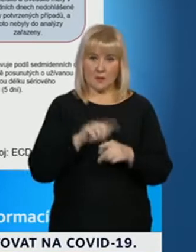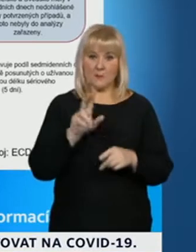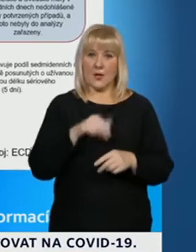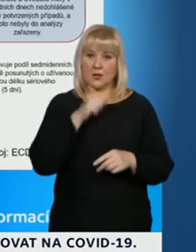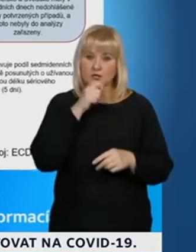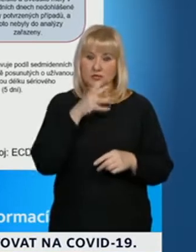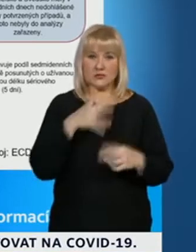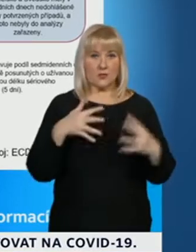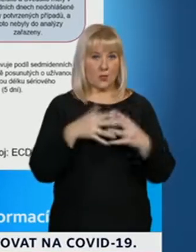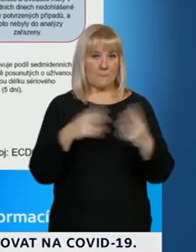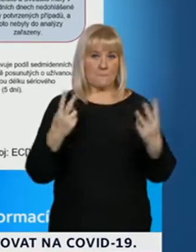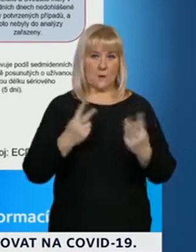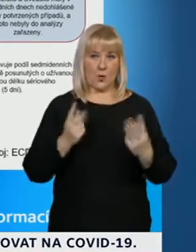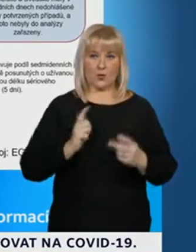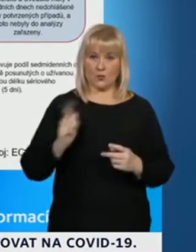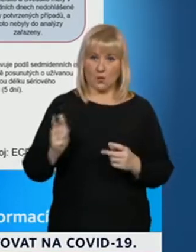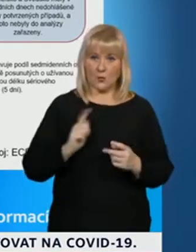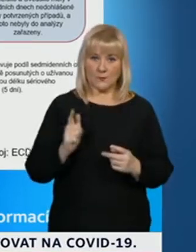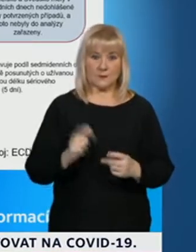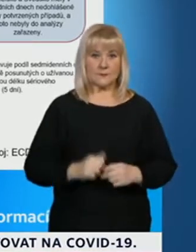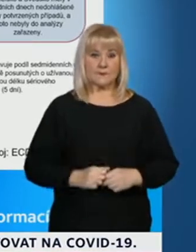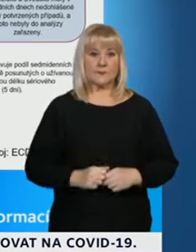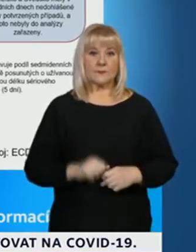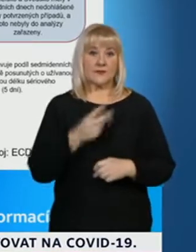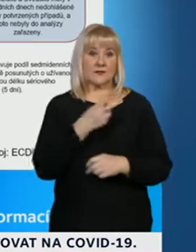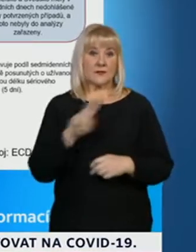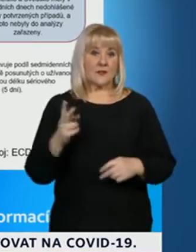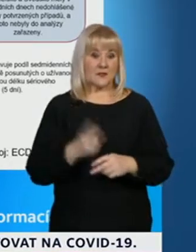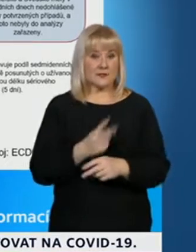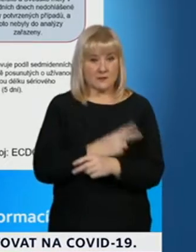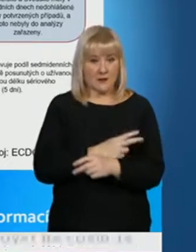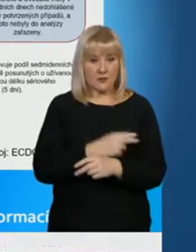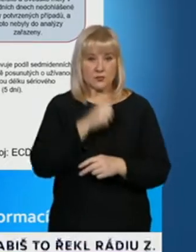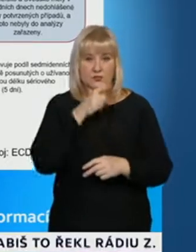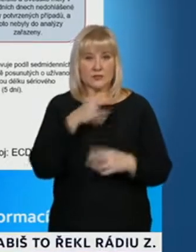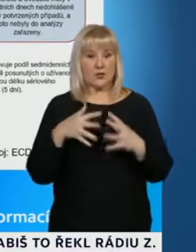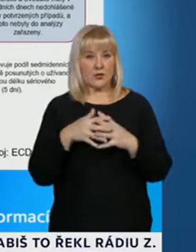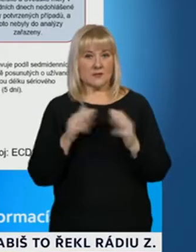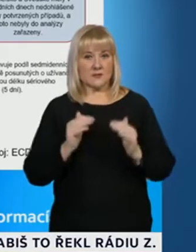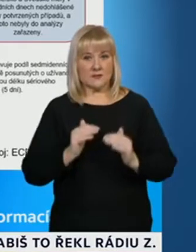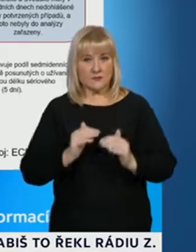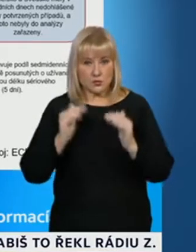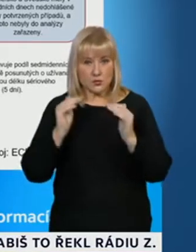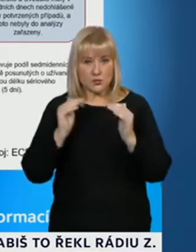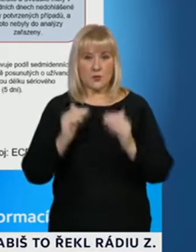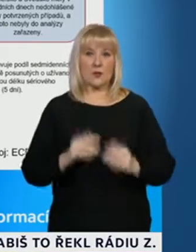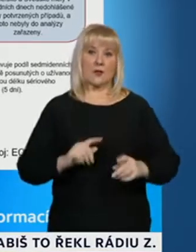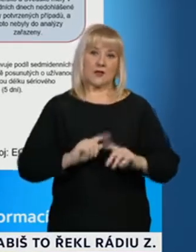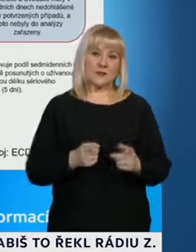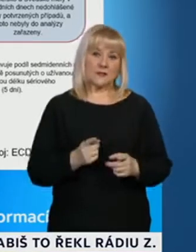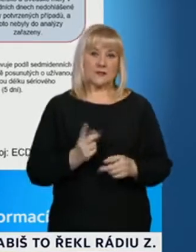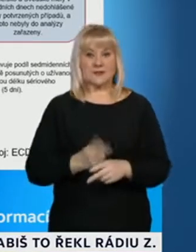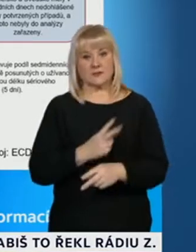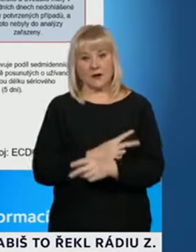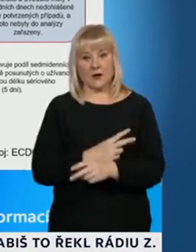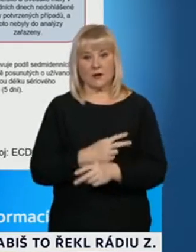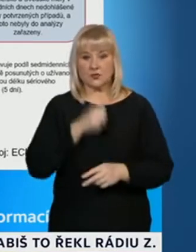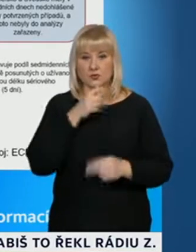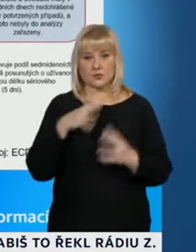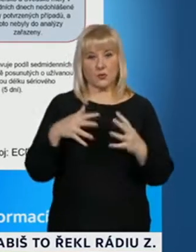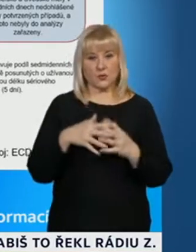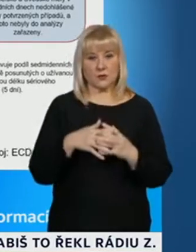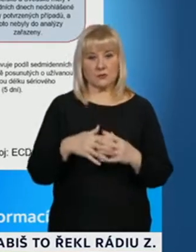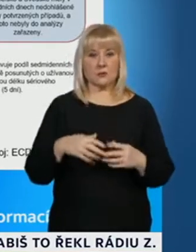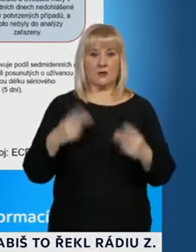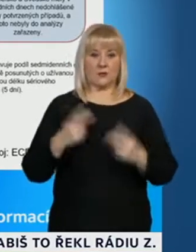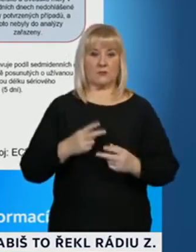číslo naprosto srovnatelné. V některých státech to číslo narůstá velice významně v jiných zase, tak jako u nás je ve fázi,